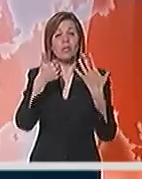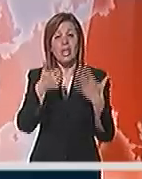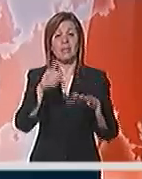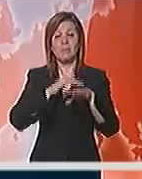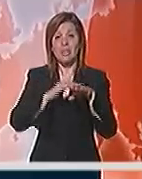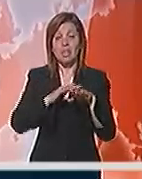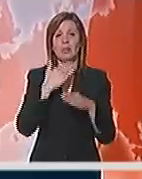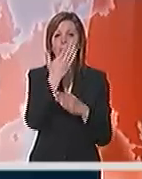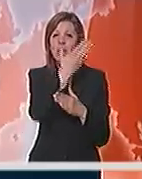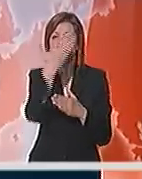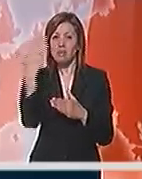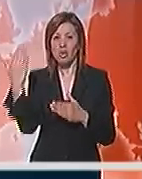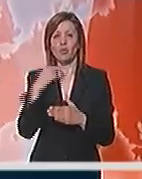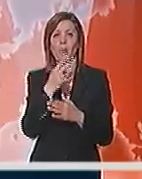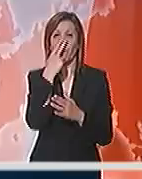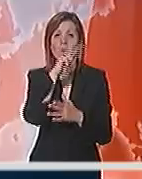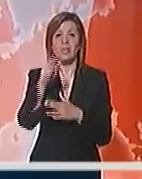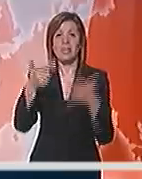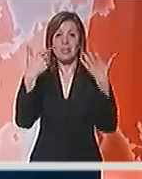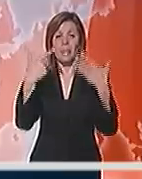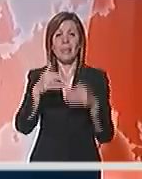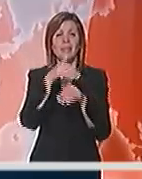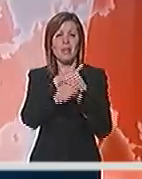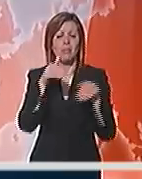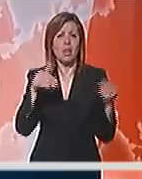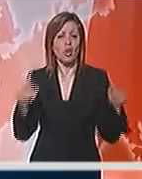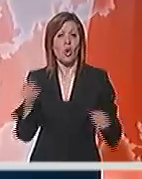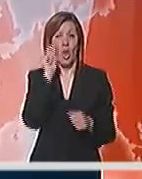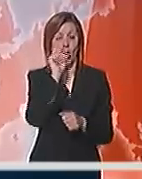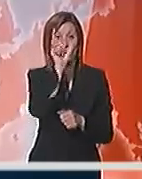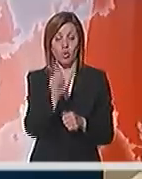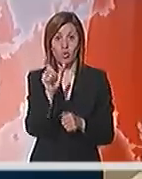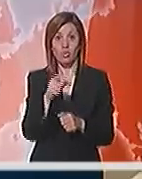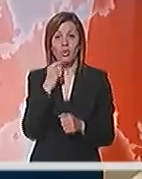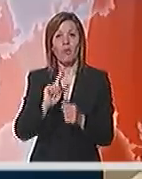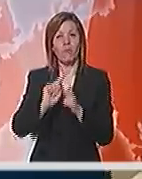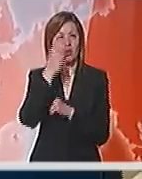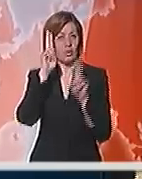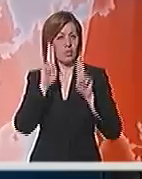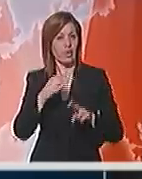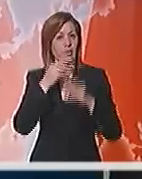mjeseci izložbene paviljone poseti 70 miliona ljudi. Listu visokih zvanica na svečanom otvaranju